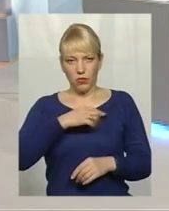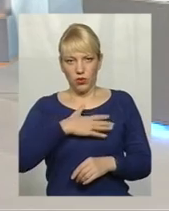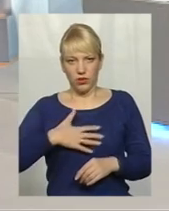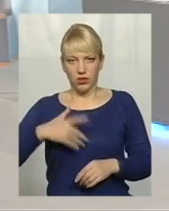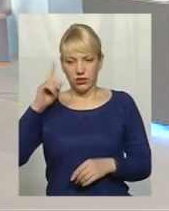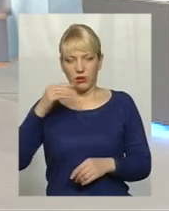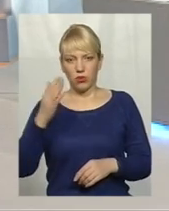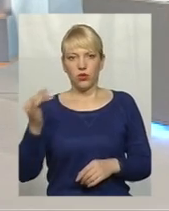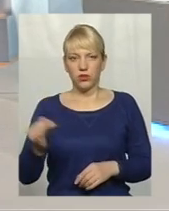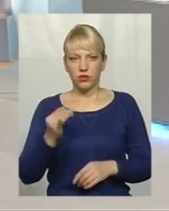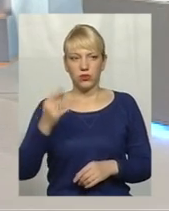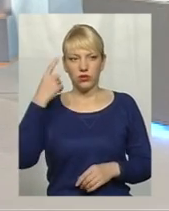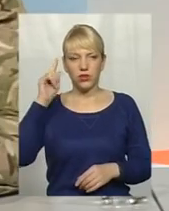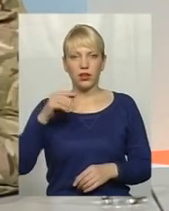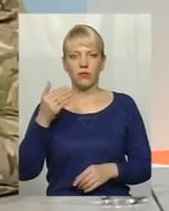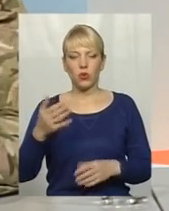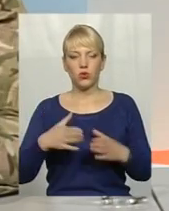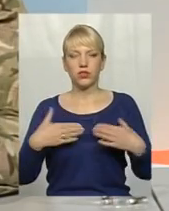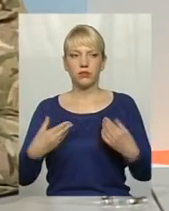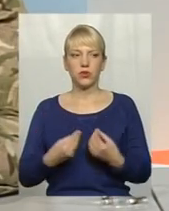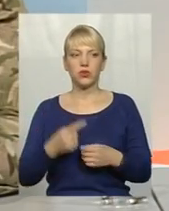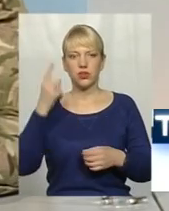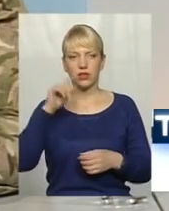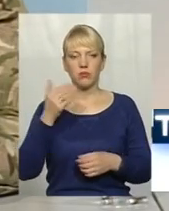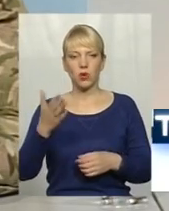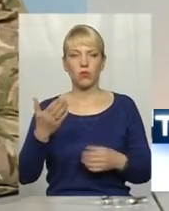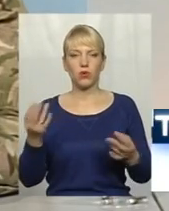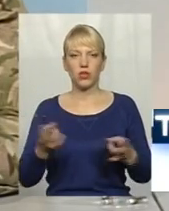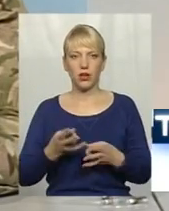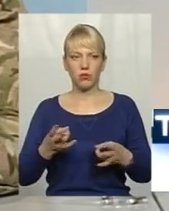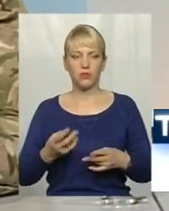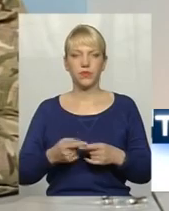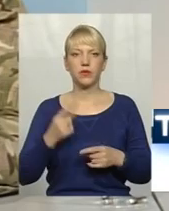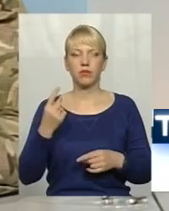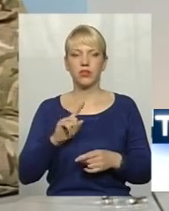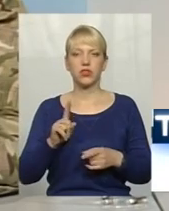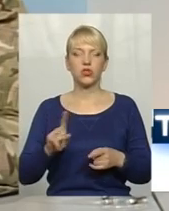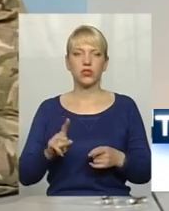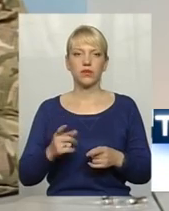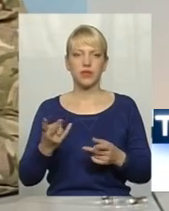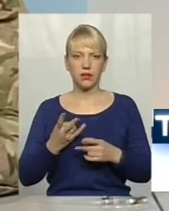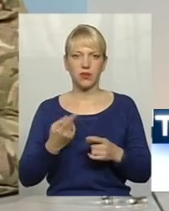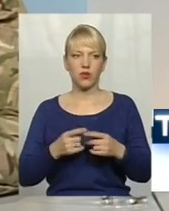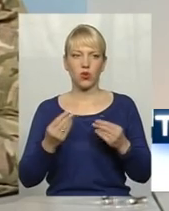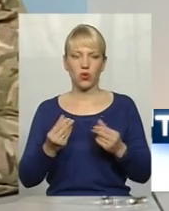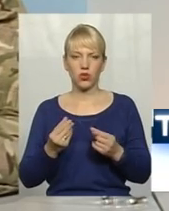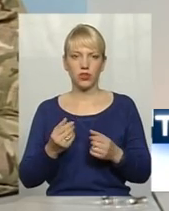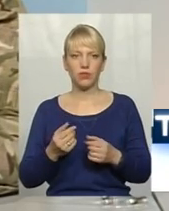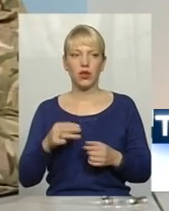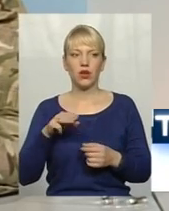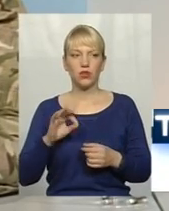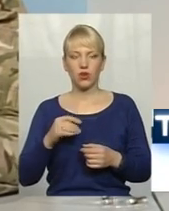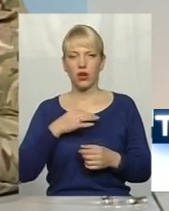знаємо його історію, знаємо його сім'ю і знаємо його потребу. Ну, найперше, швидше всього, це гроші. То